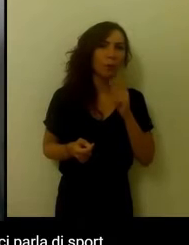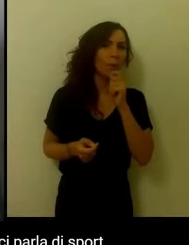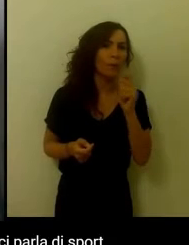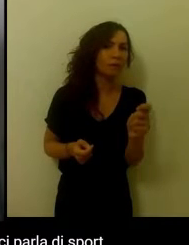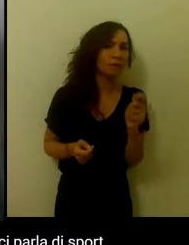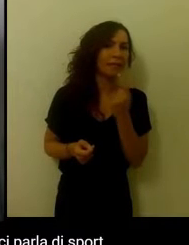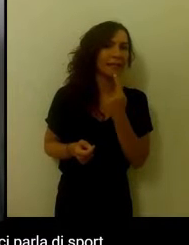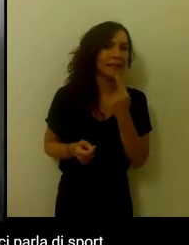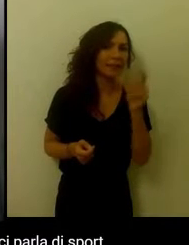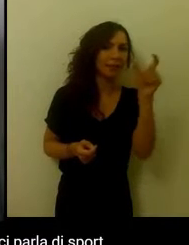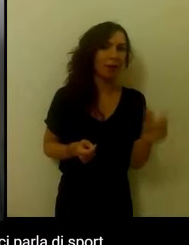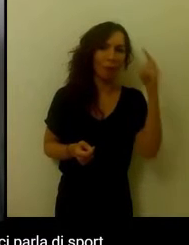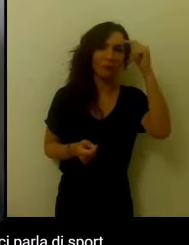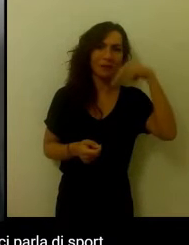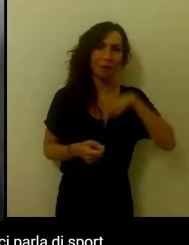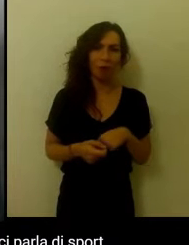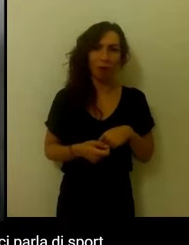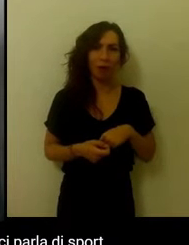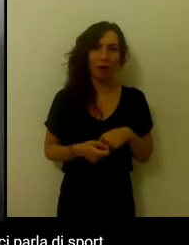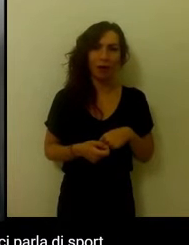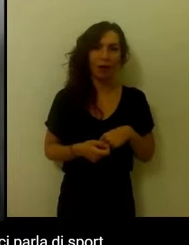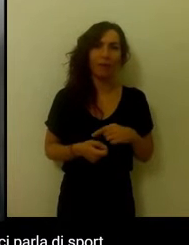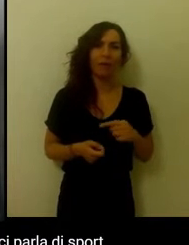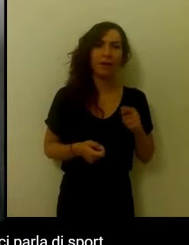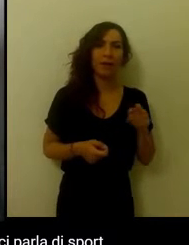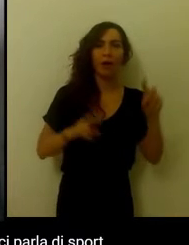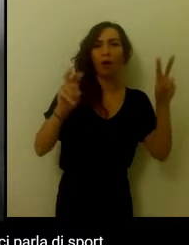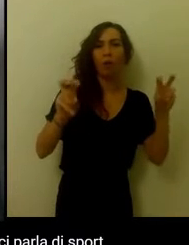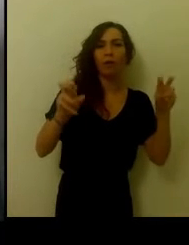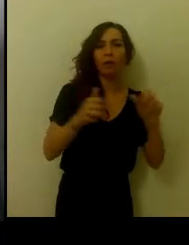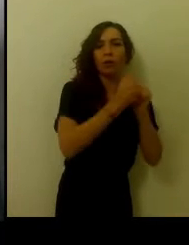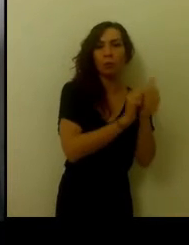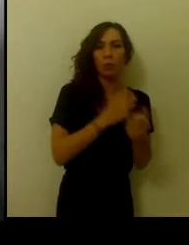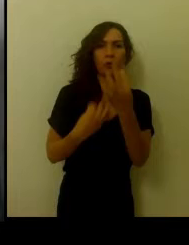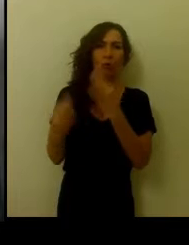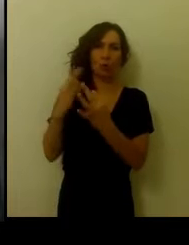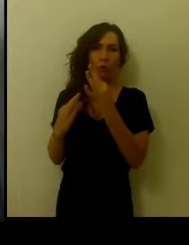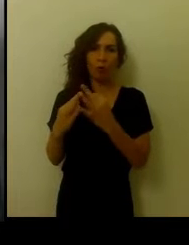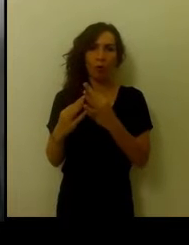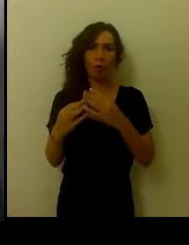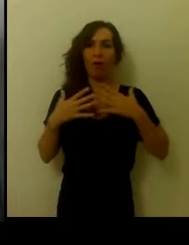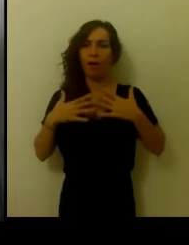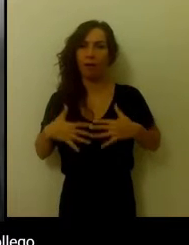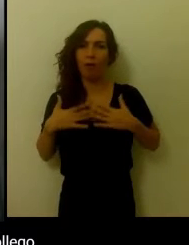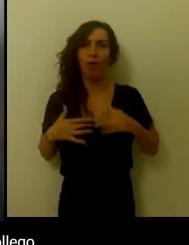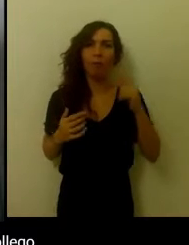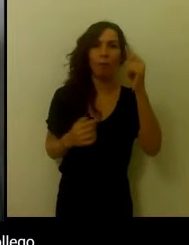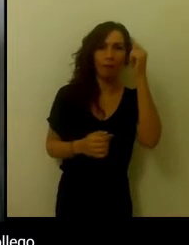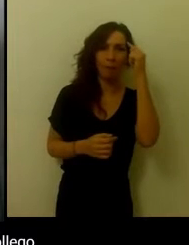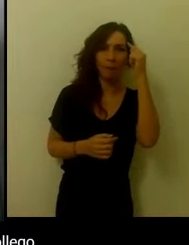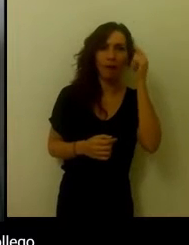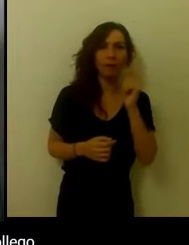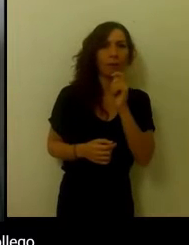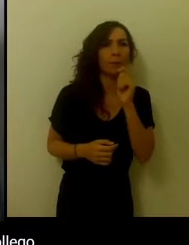Adesso passiamo la parola alla psicologa che ci parla di sport e cura del sé dal corpo alla mente, quindi